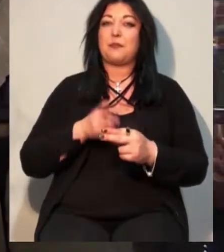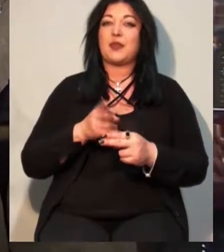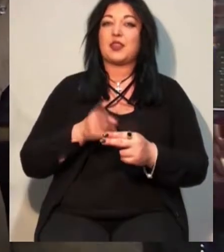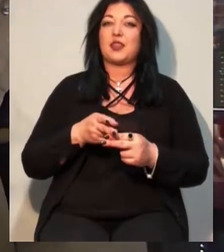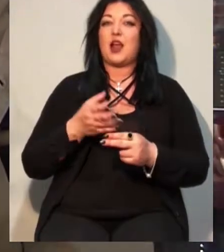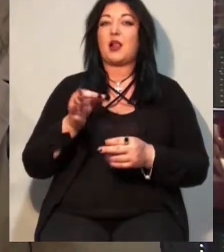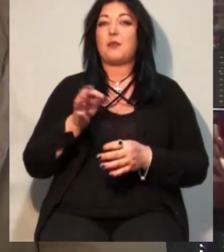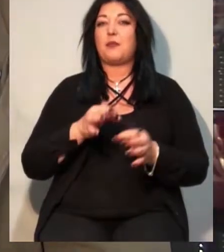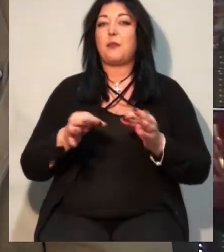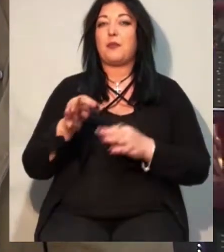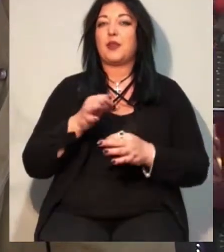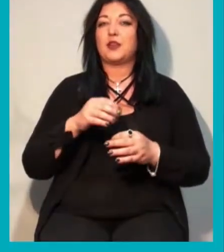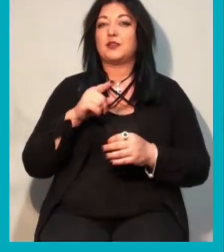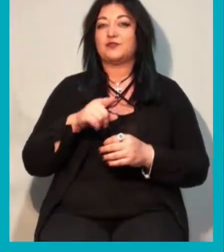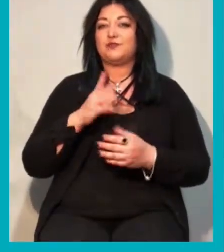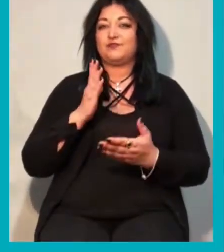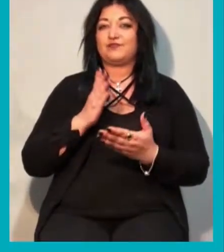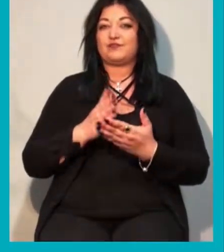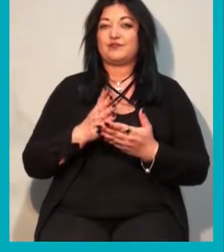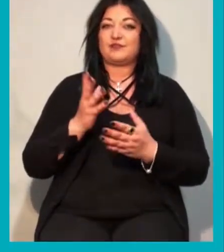вводять з обертою, вони знову стануть металом.